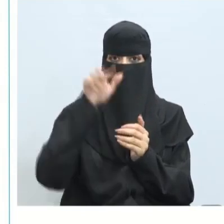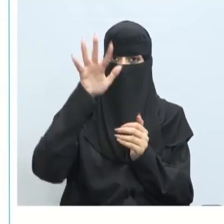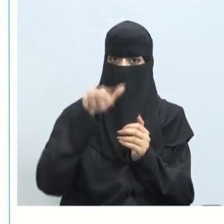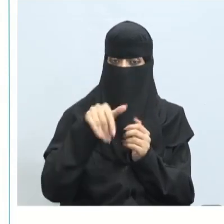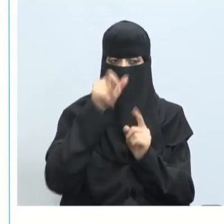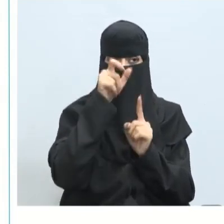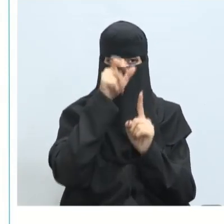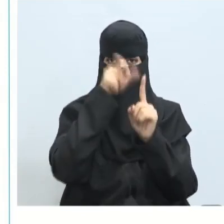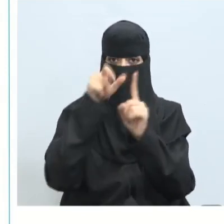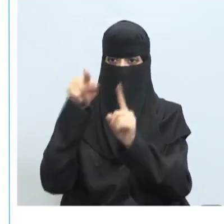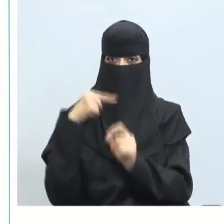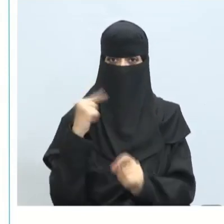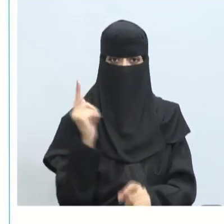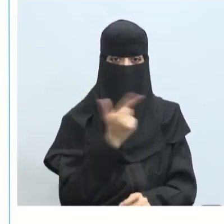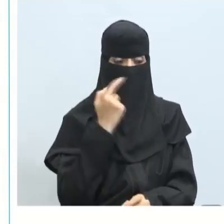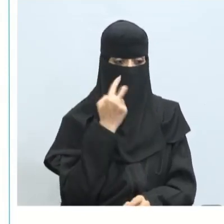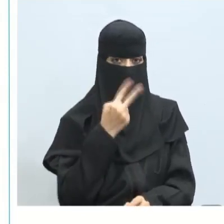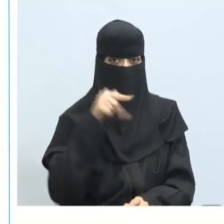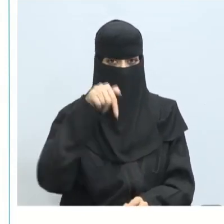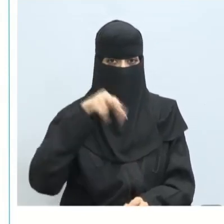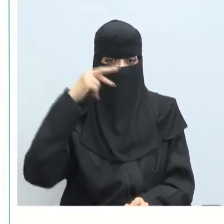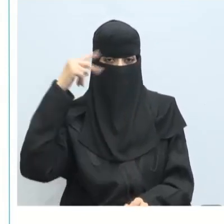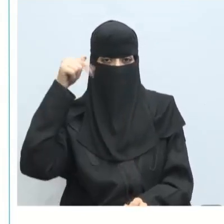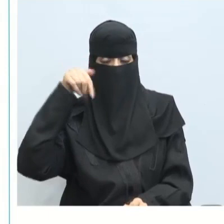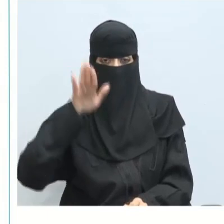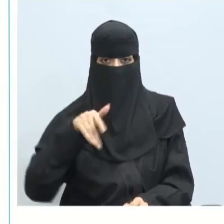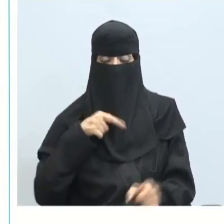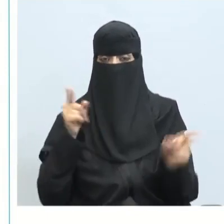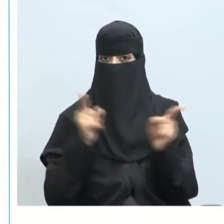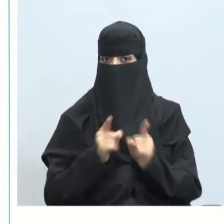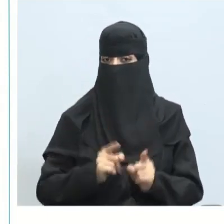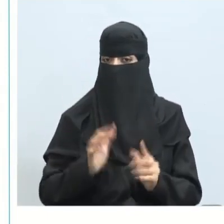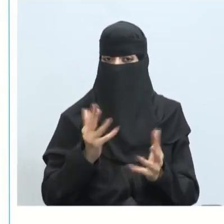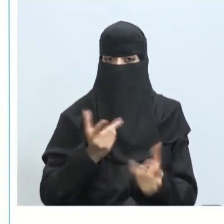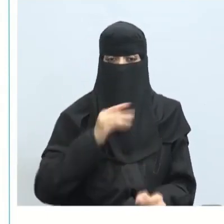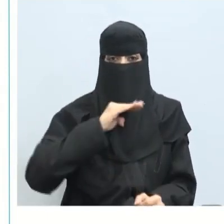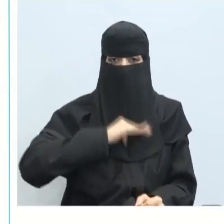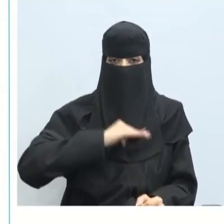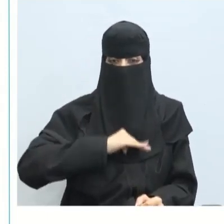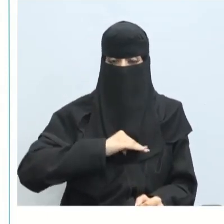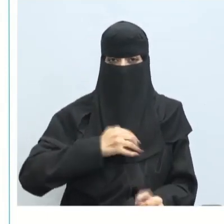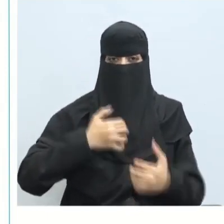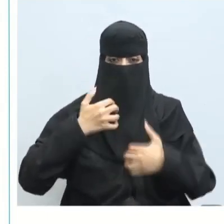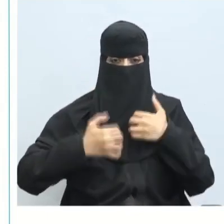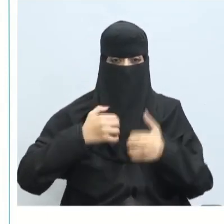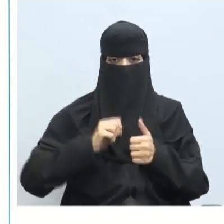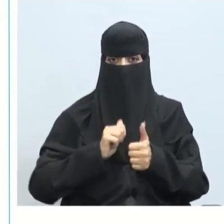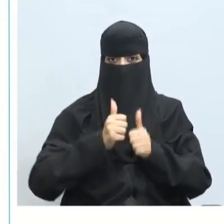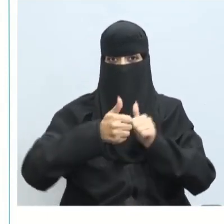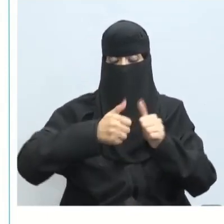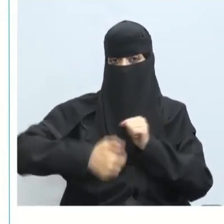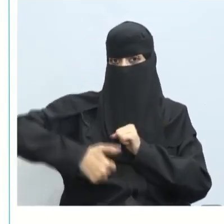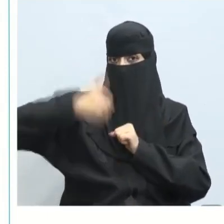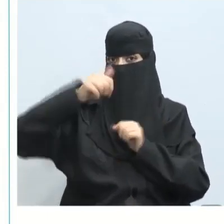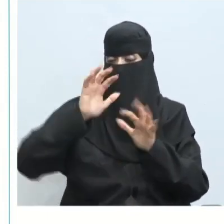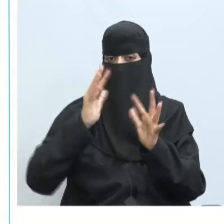منا لو تأمل وضعه الحالي ويحدد ما هو الضغط الذي يجعلني أشعر بالتحدي والإنجاز